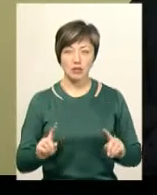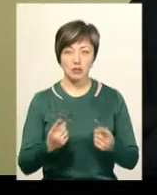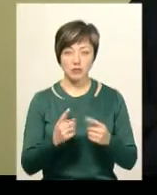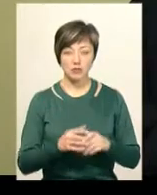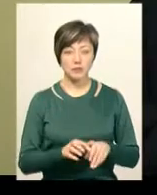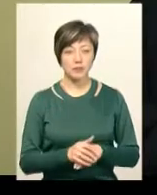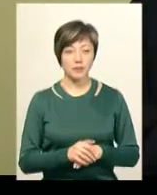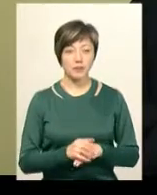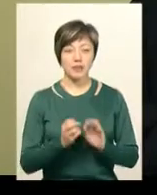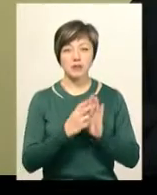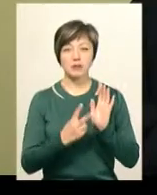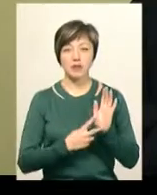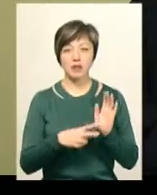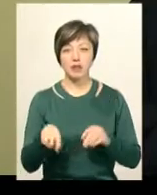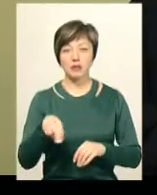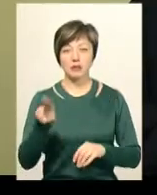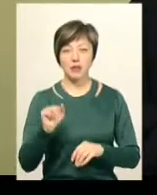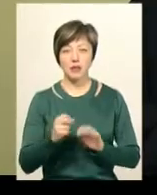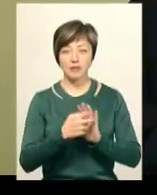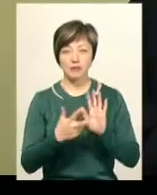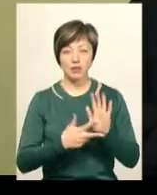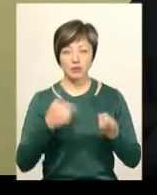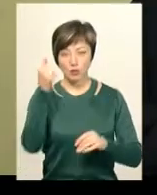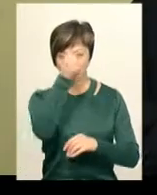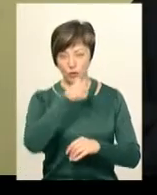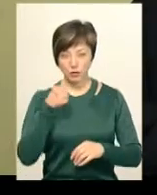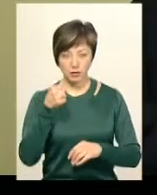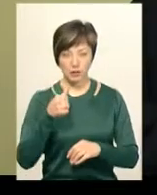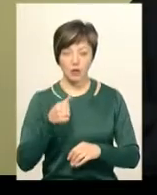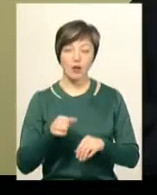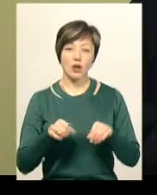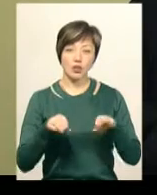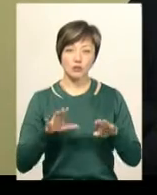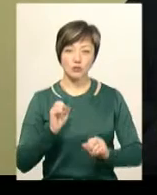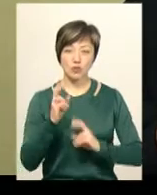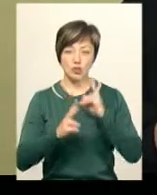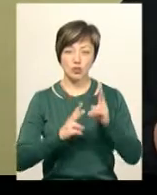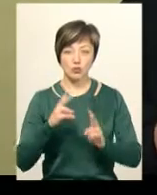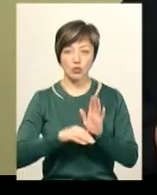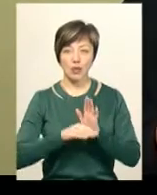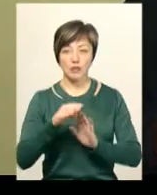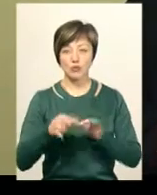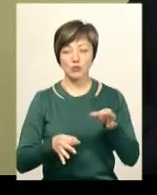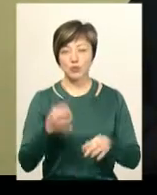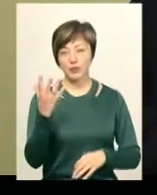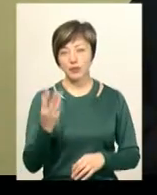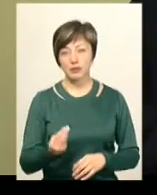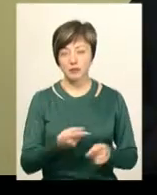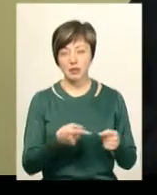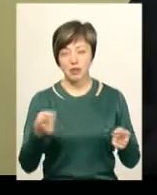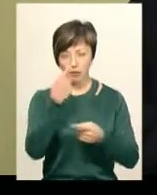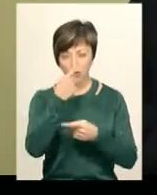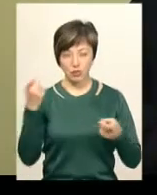хвилини 17 листа по 2018 року. Ухвала може бути оскаржена до Закарпатського апеляційного суду протягом п'яти днів з дня і